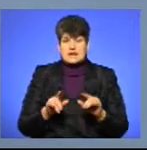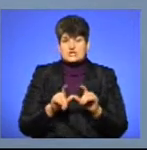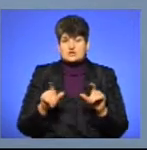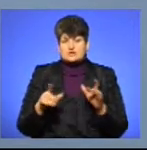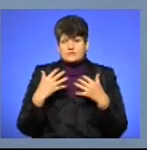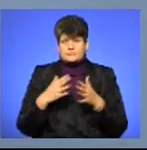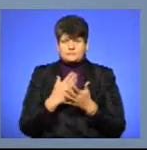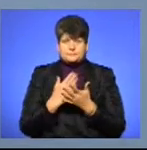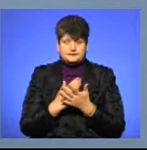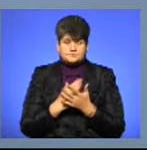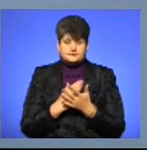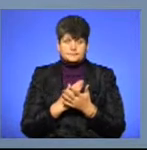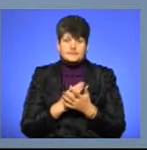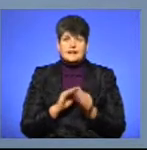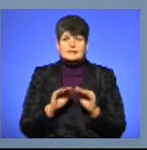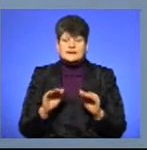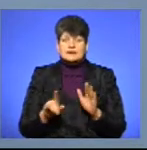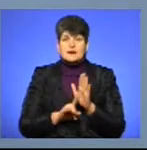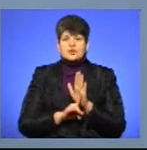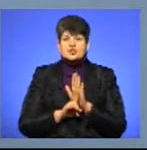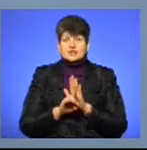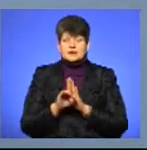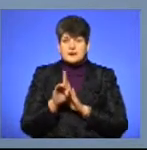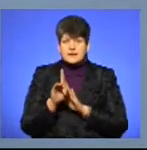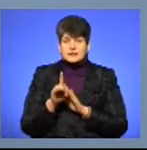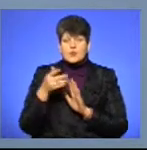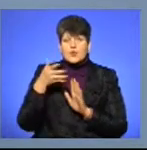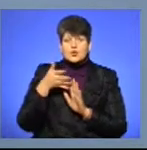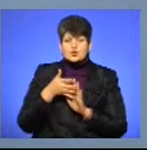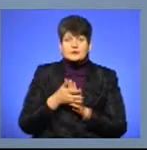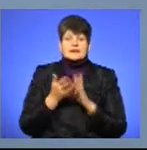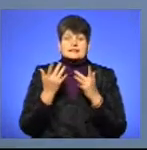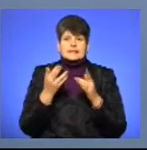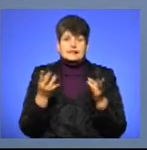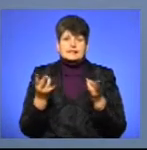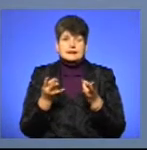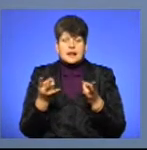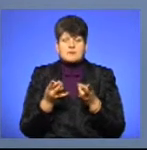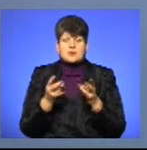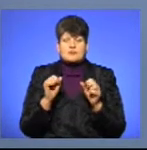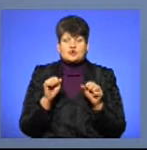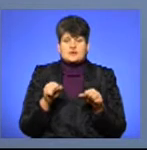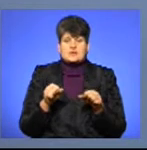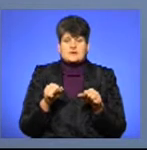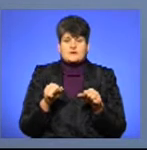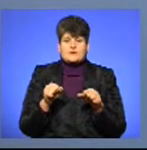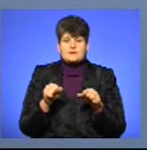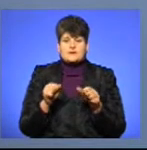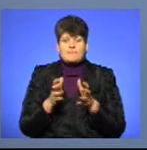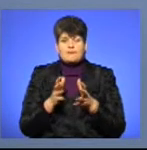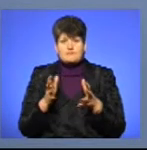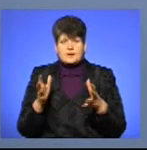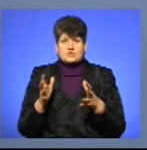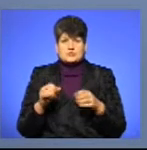Тобто, дитина починає розуміти, наскільки їй треба, можливо, долати в більшій